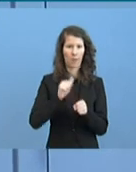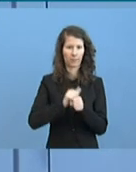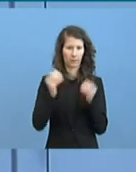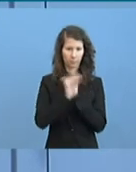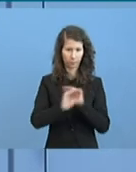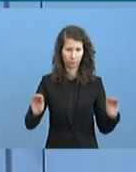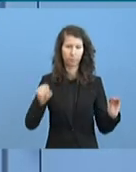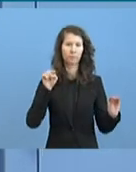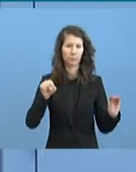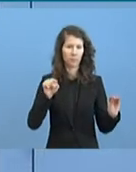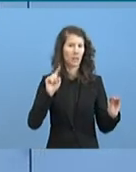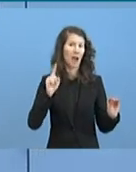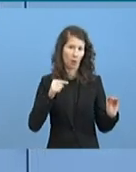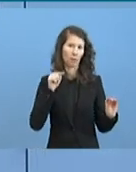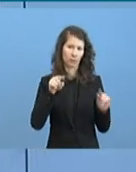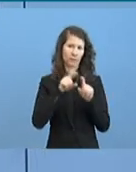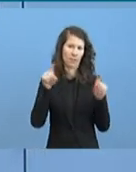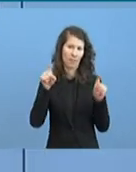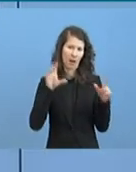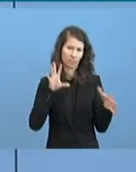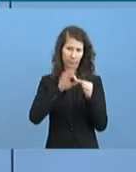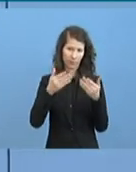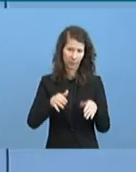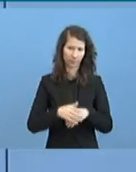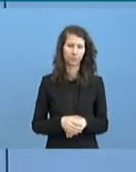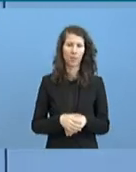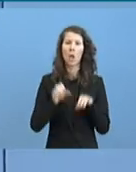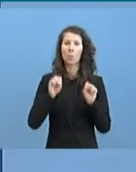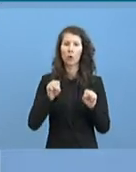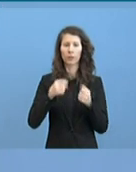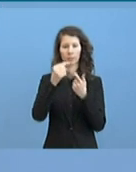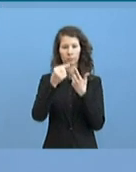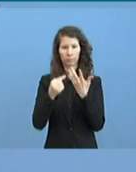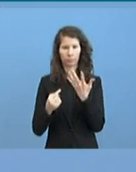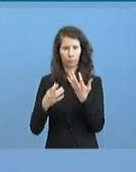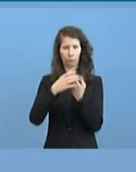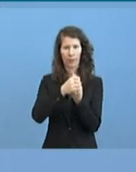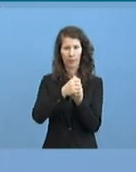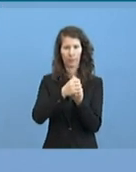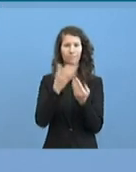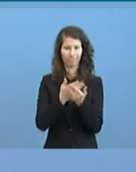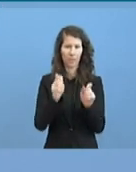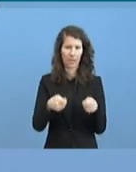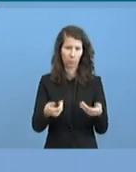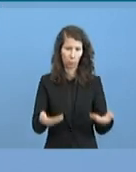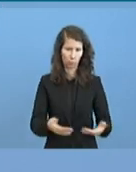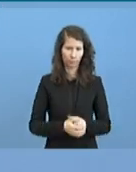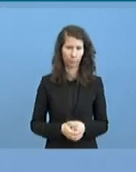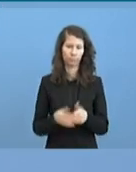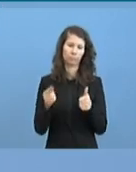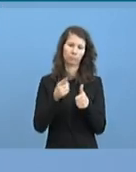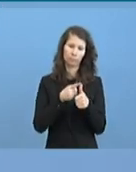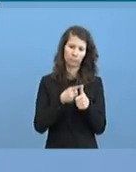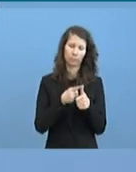dazu geäußert. Es spielen da möglicherweise mehrere Faktoren eine Rolle. Das eine, was man halt irgendwie sagen kann,